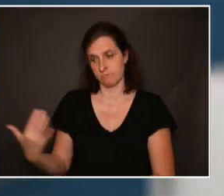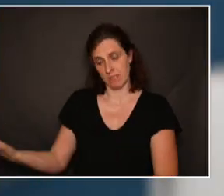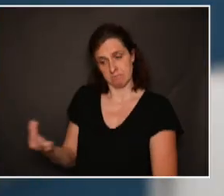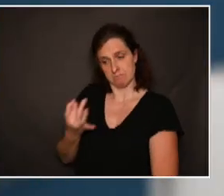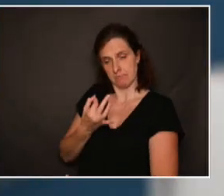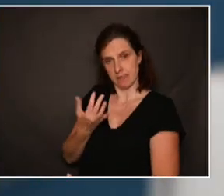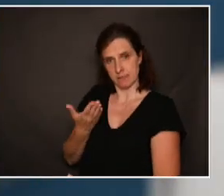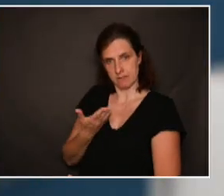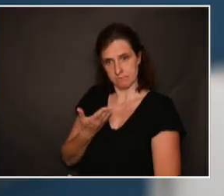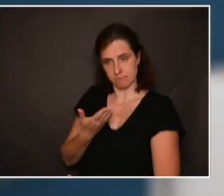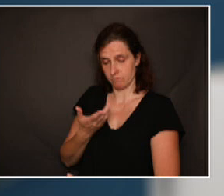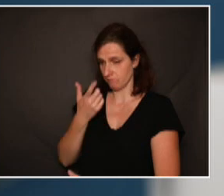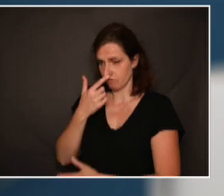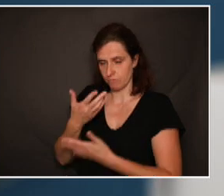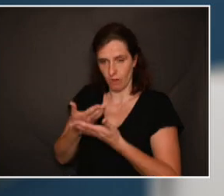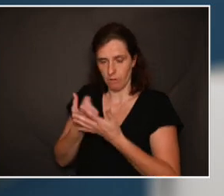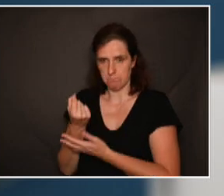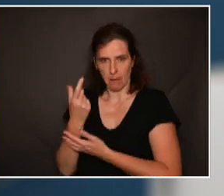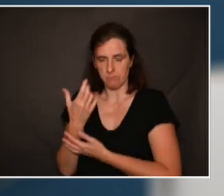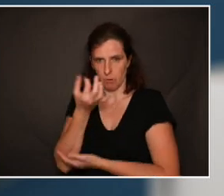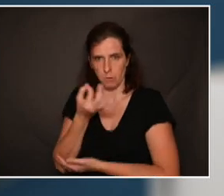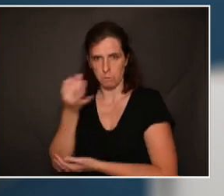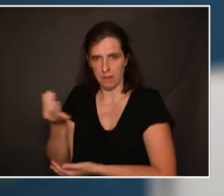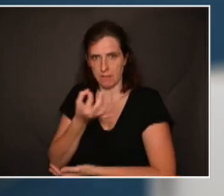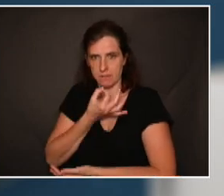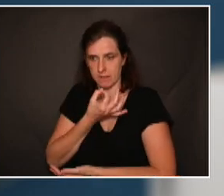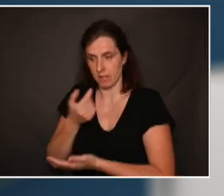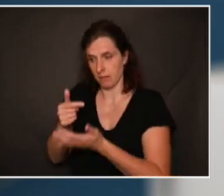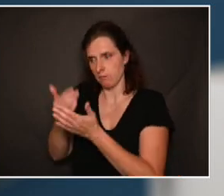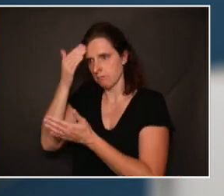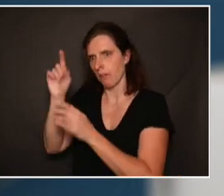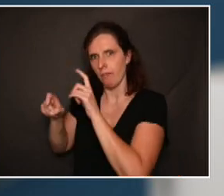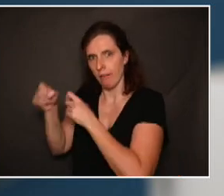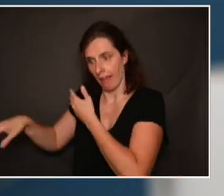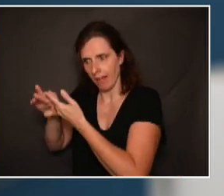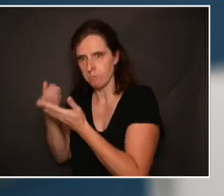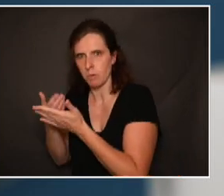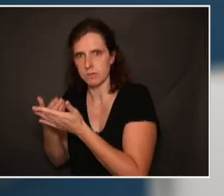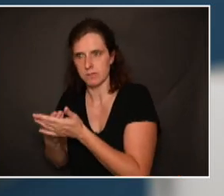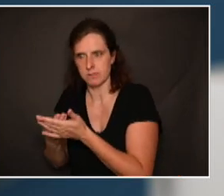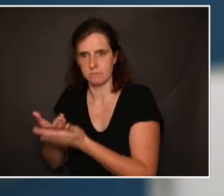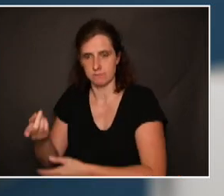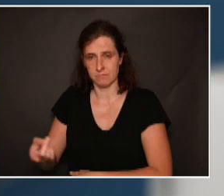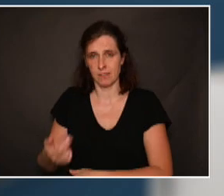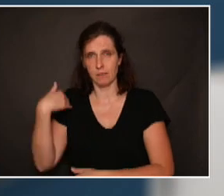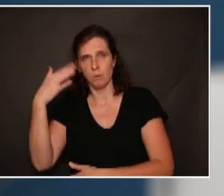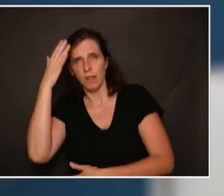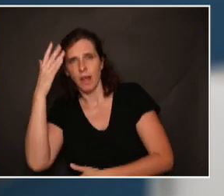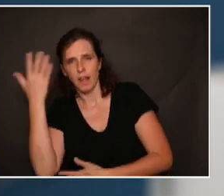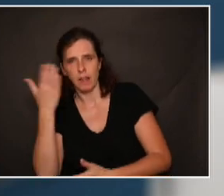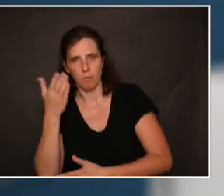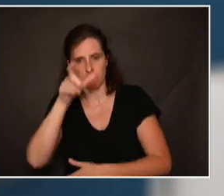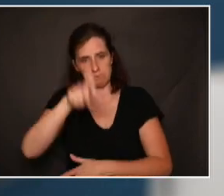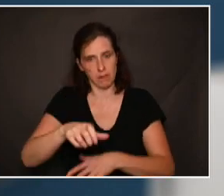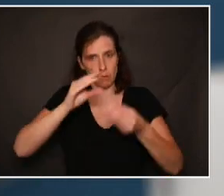d'une façon tout à fait spontanée quand je l'ai interrogé. Ses préoccupations, les troubles